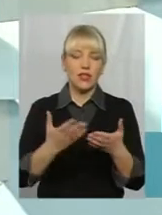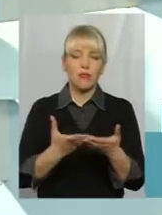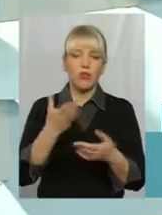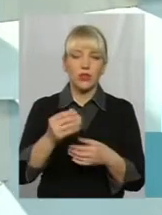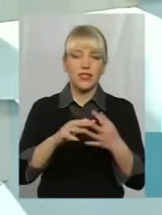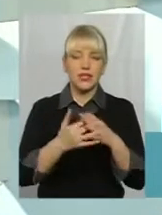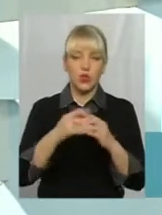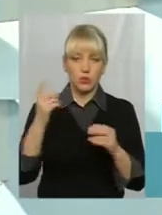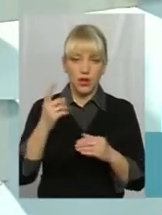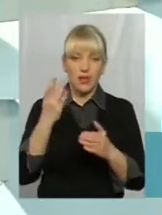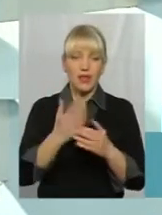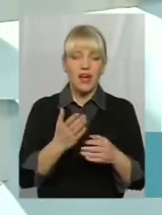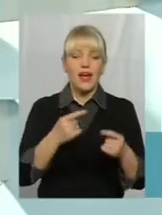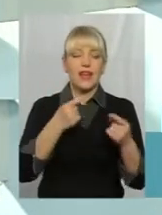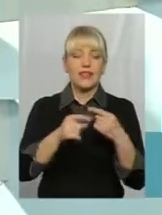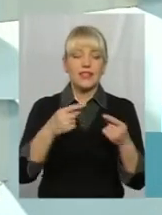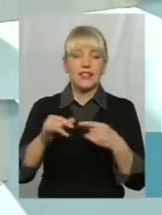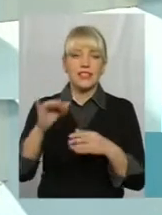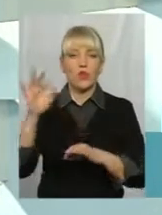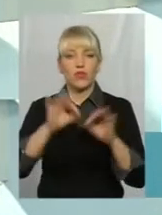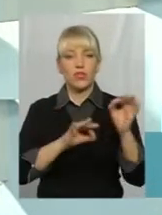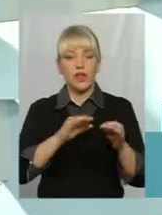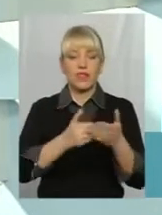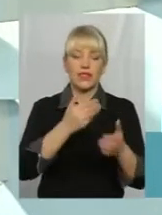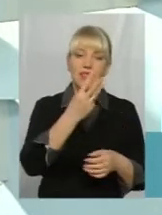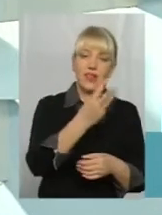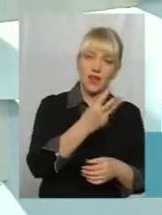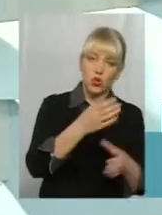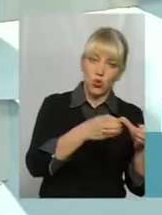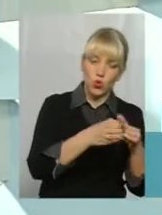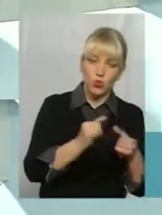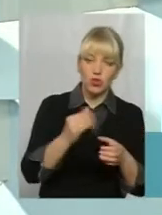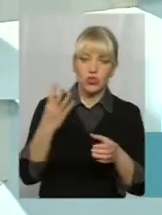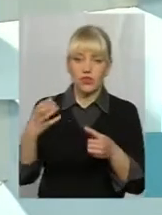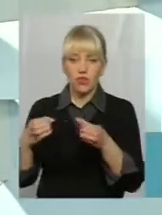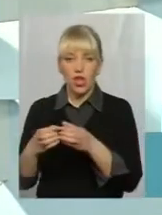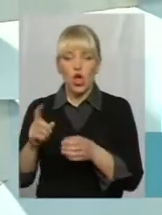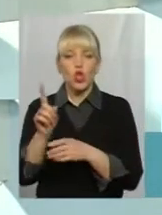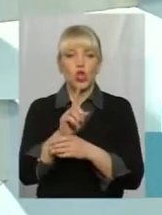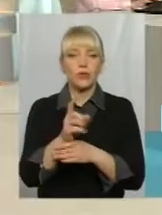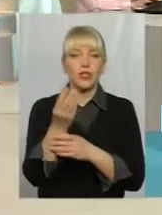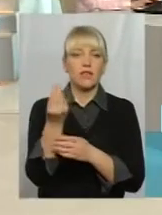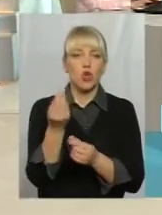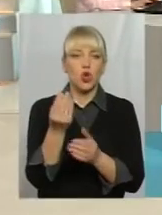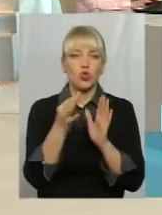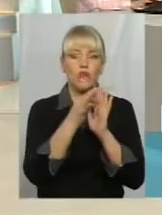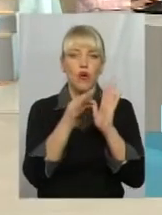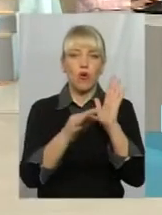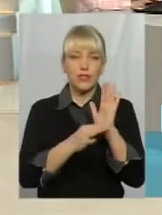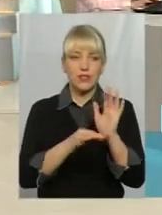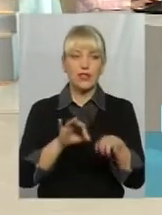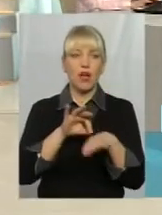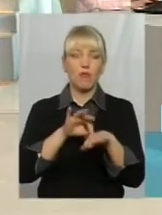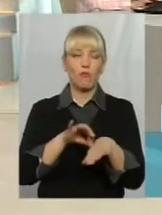є різниця в відсотках від третьої групи, четвертої. Нормативна грошова оцінка в багатьох проводилась, ну, скажімо так, давно.